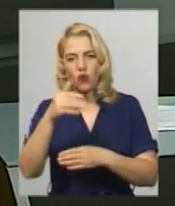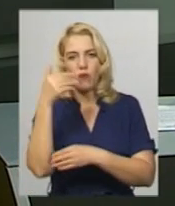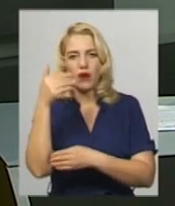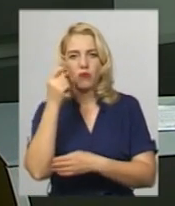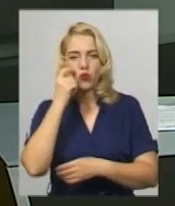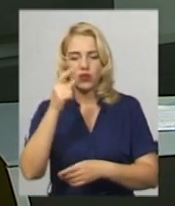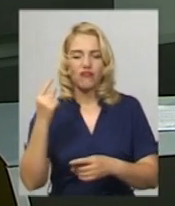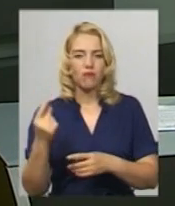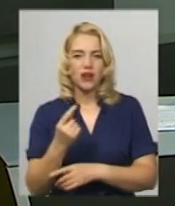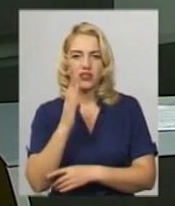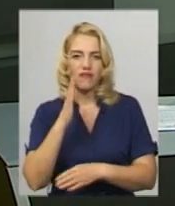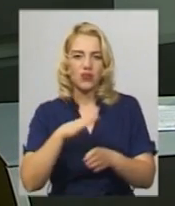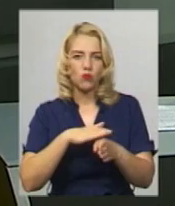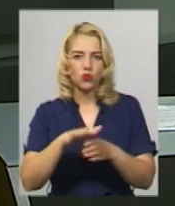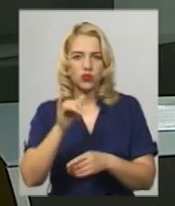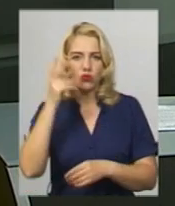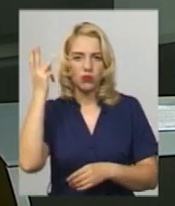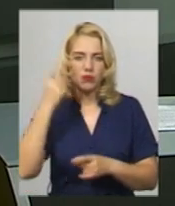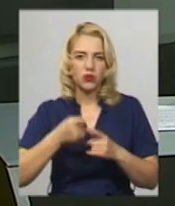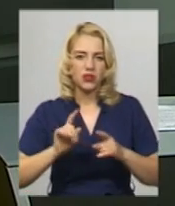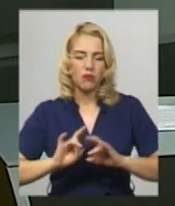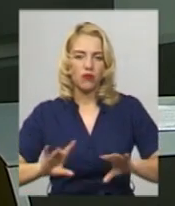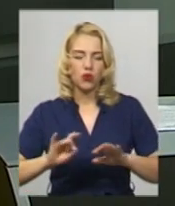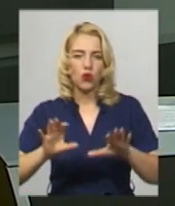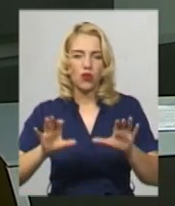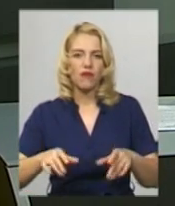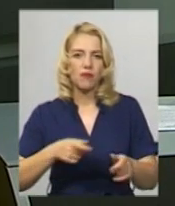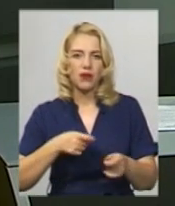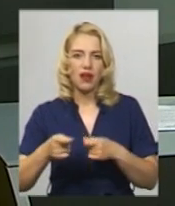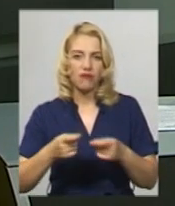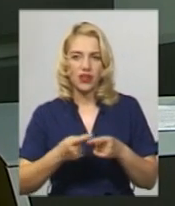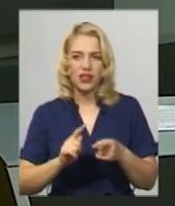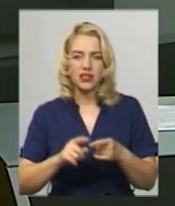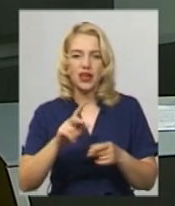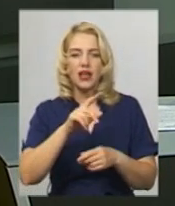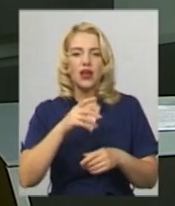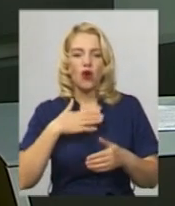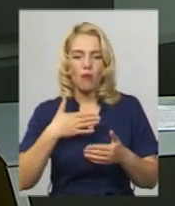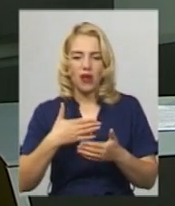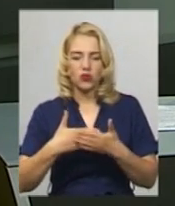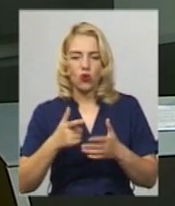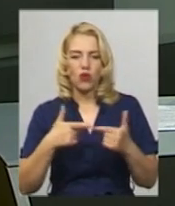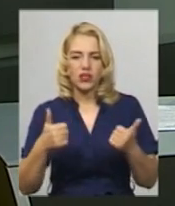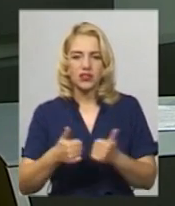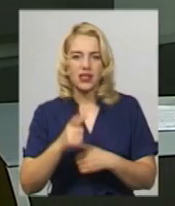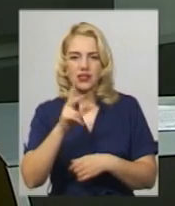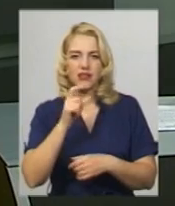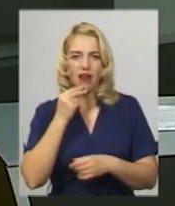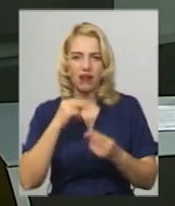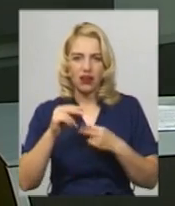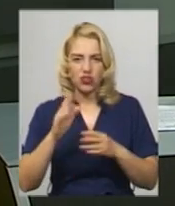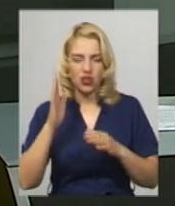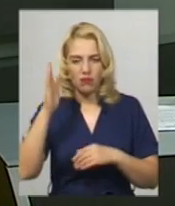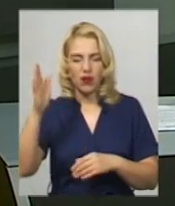Хмельницькому. Про це повідомила голова правління громадської організації «Молодь за кращу майбутнє» Леся Романюк. За її словами, загальноміські